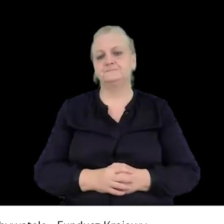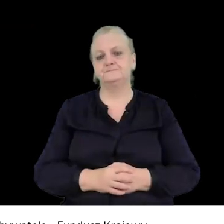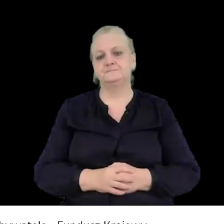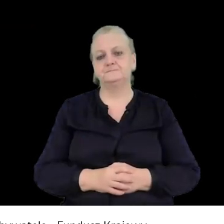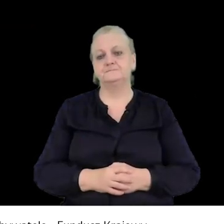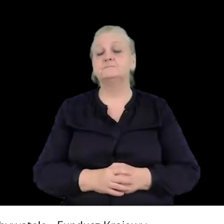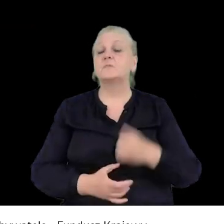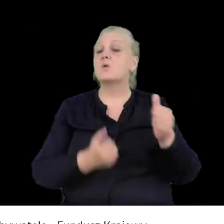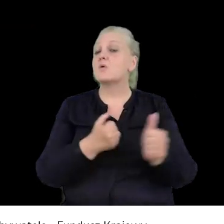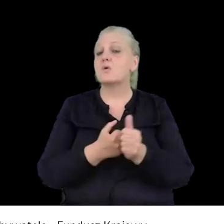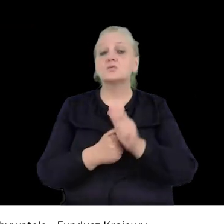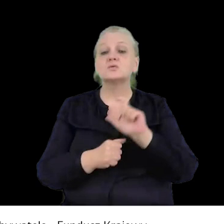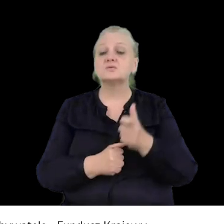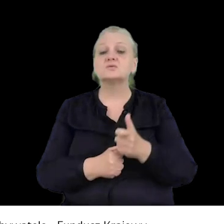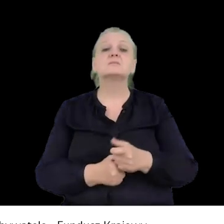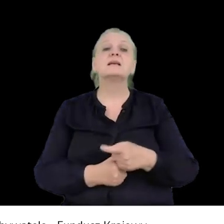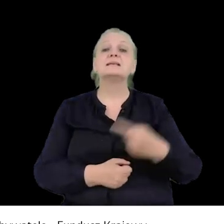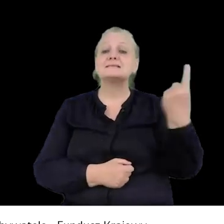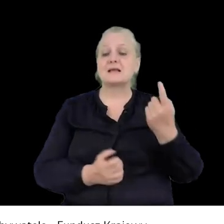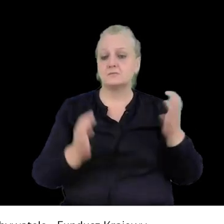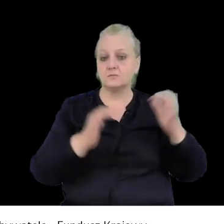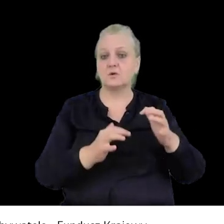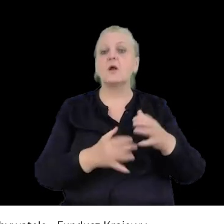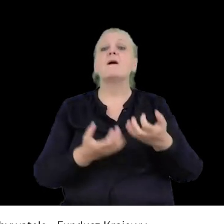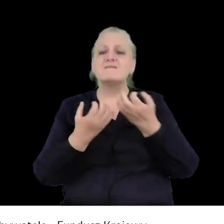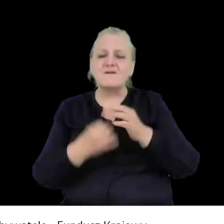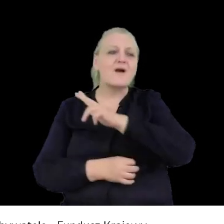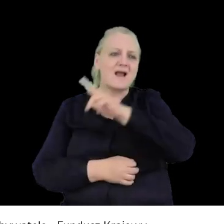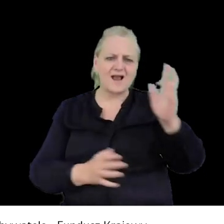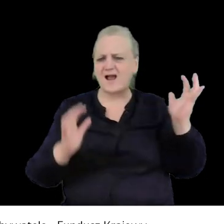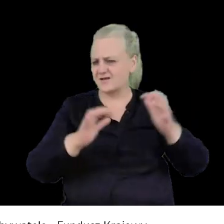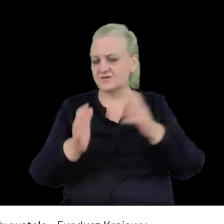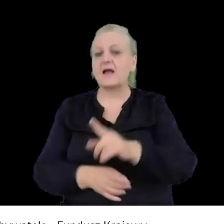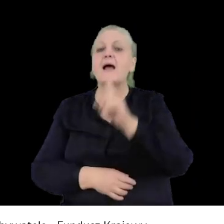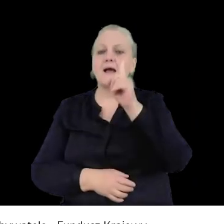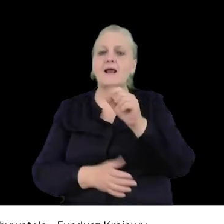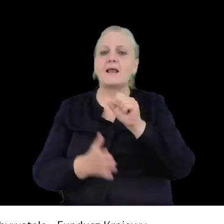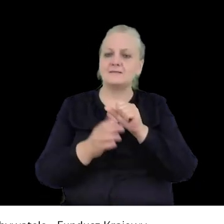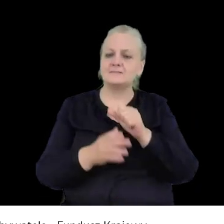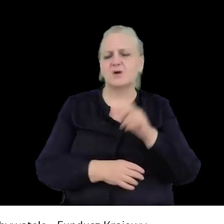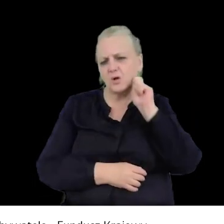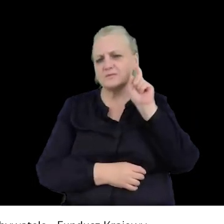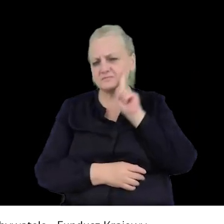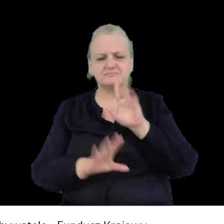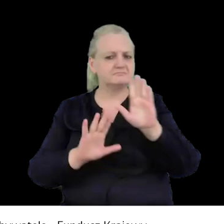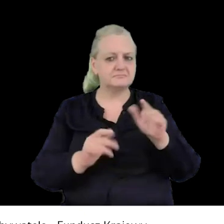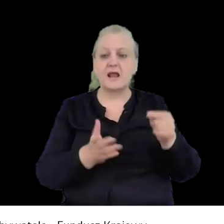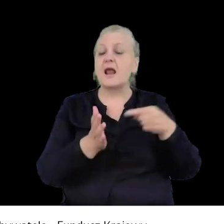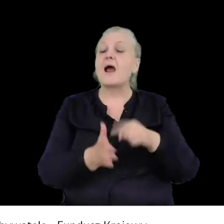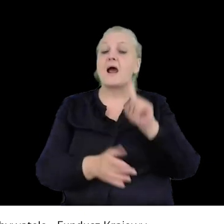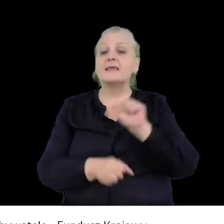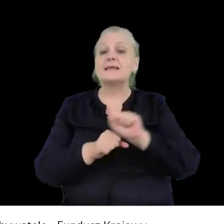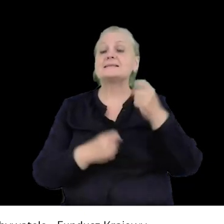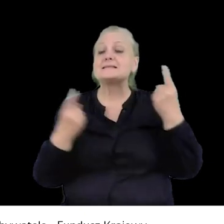Jeżeli chodzi o zakaz zgromadzenia, faktycznie gromadzić się może każdy, ale są, każda, każda, ale są przypadki, kiedy